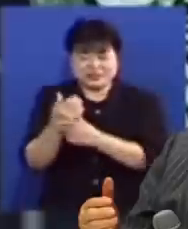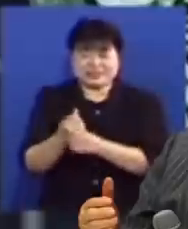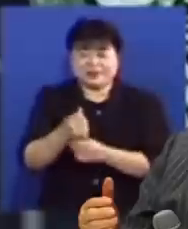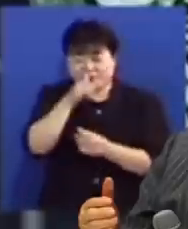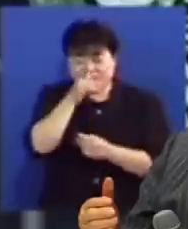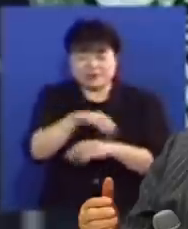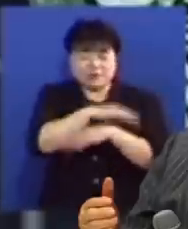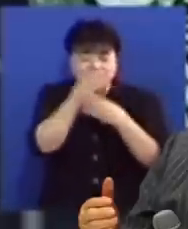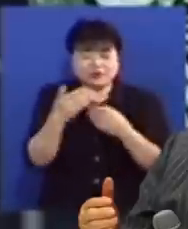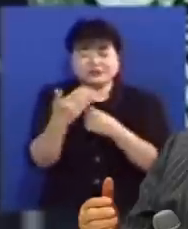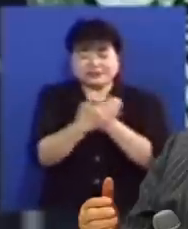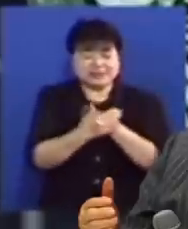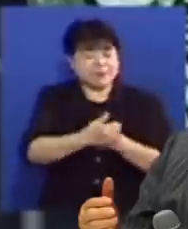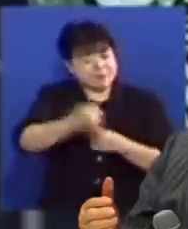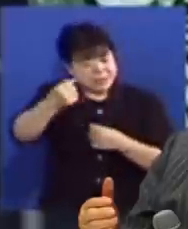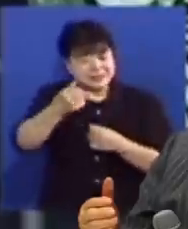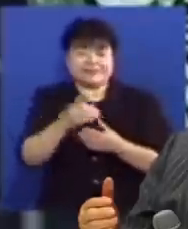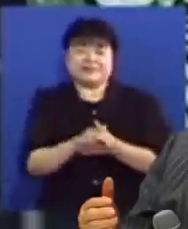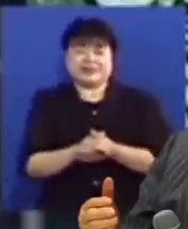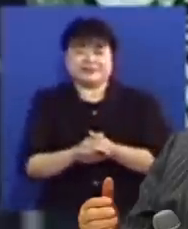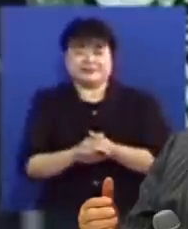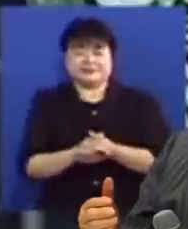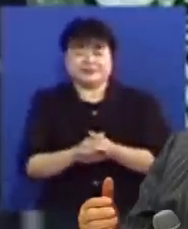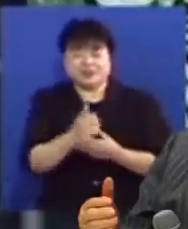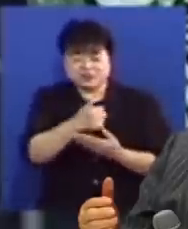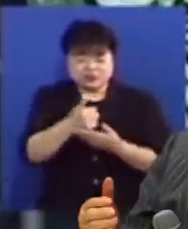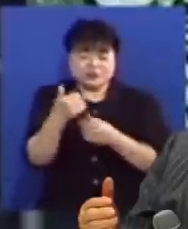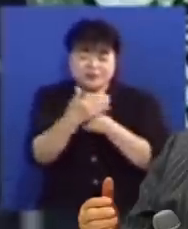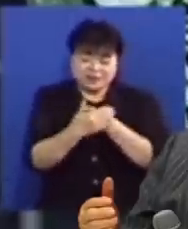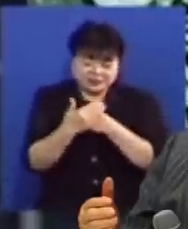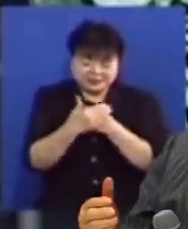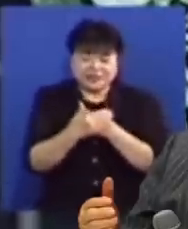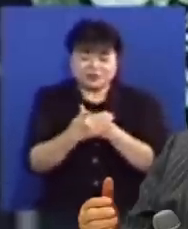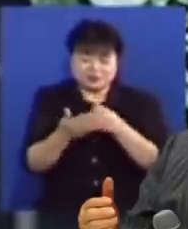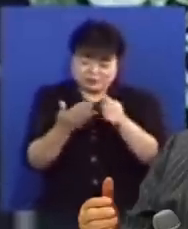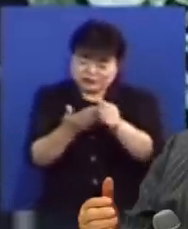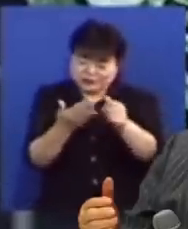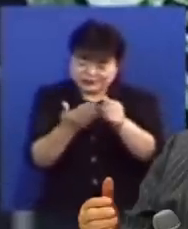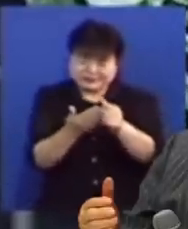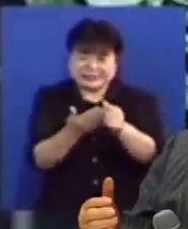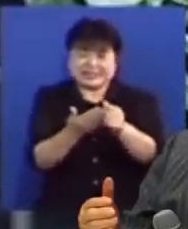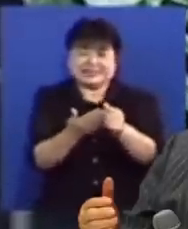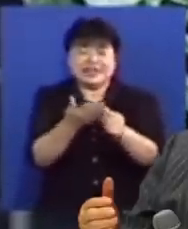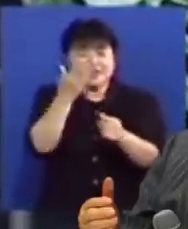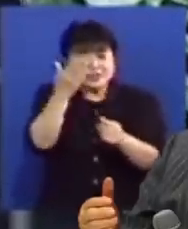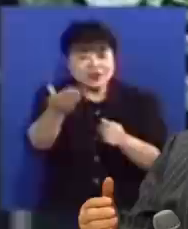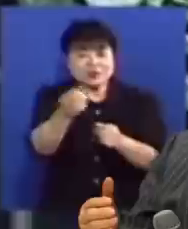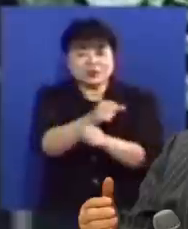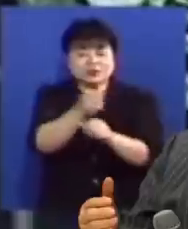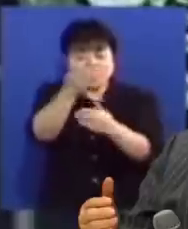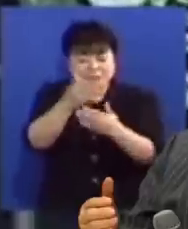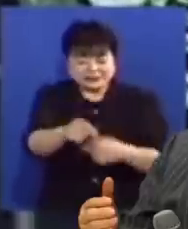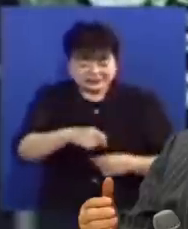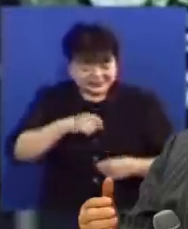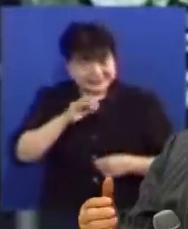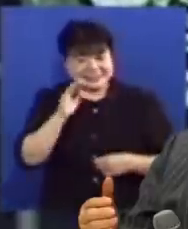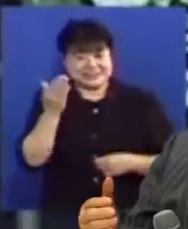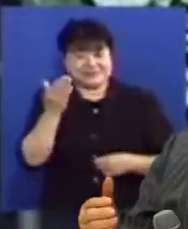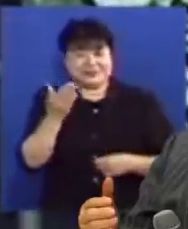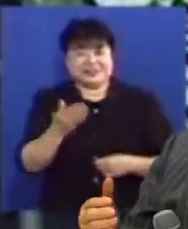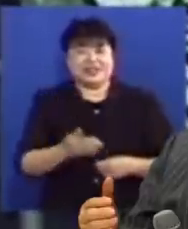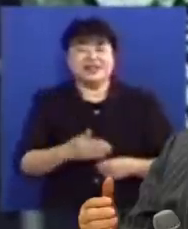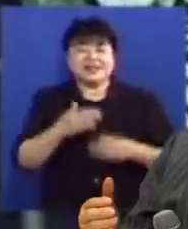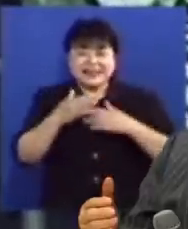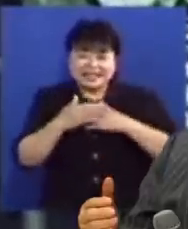모든 은혜를 빼앗아야 되는 것입니다 주님은 은혜로서 여러분에게 주신 것입니다 여러분은 용서받은 의인입니다 한번 따라